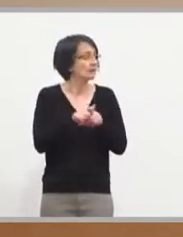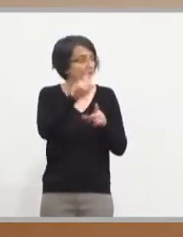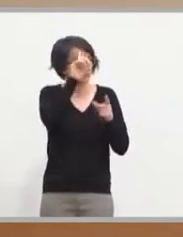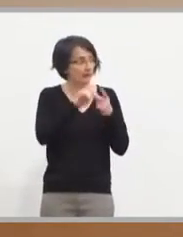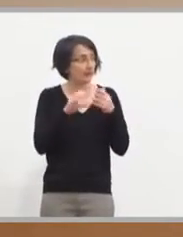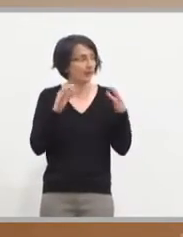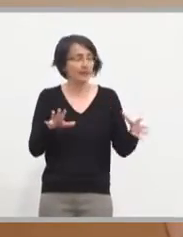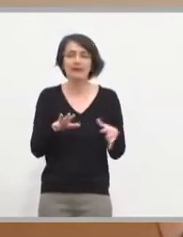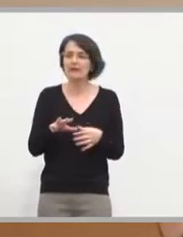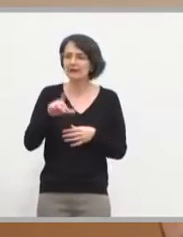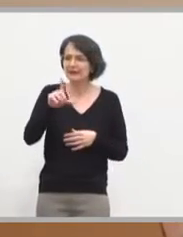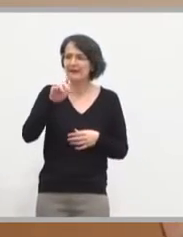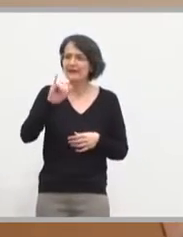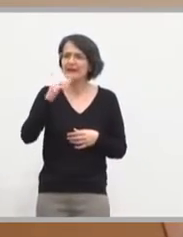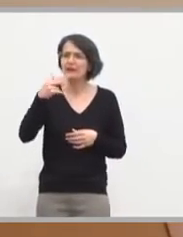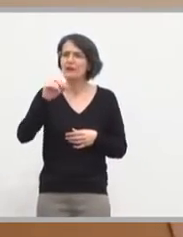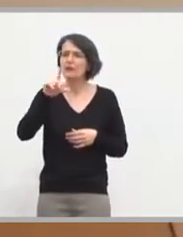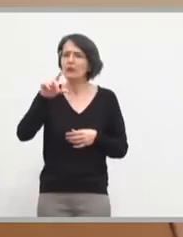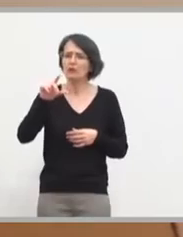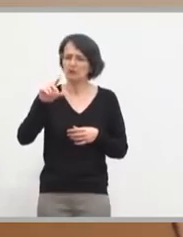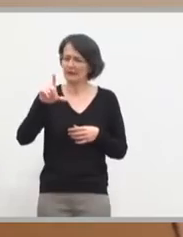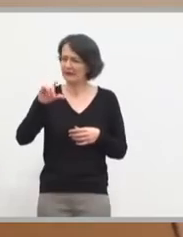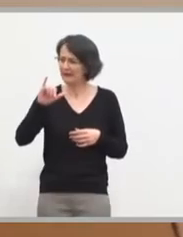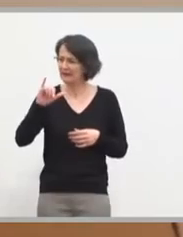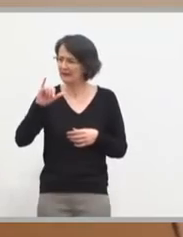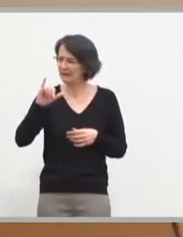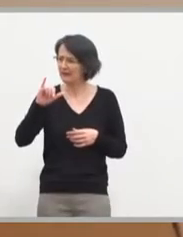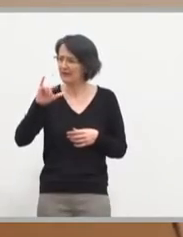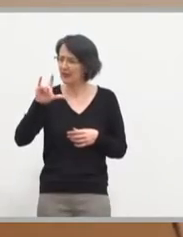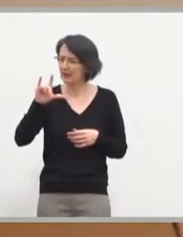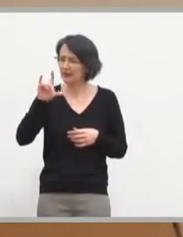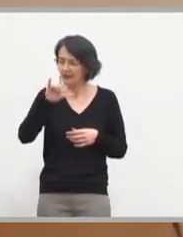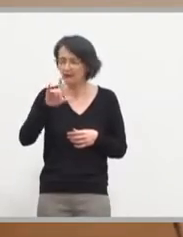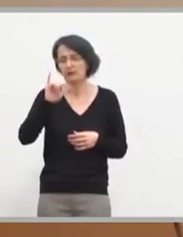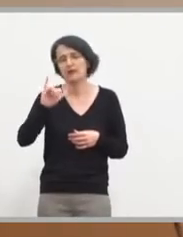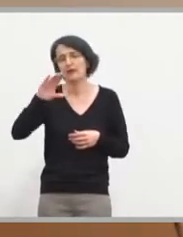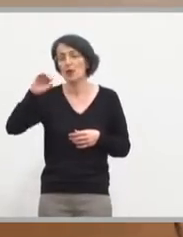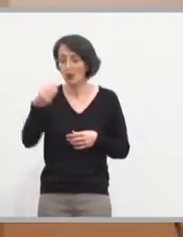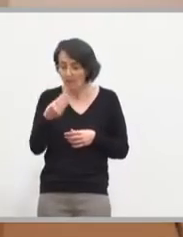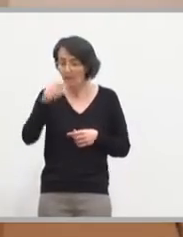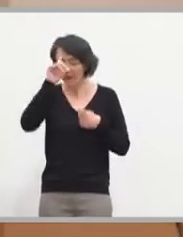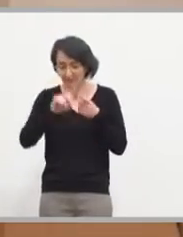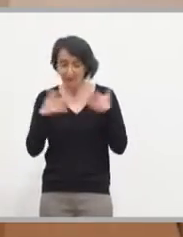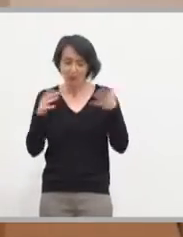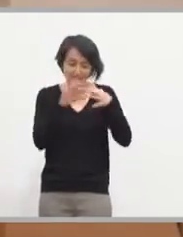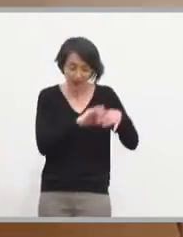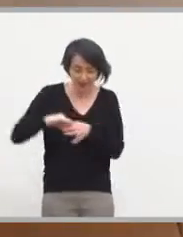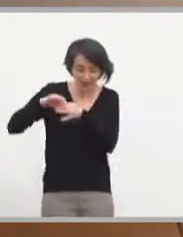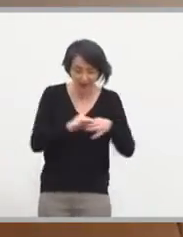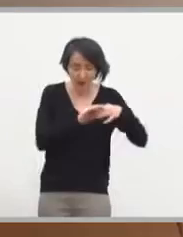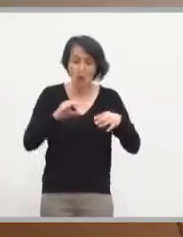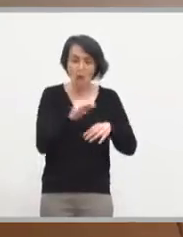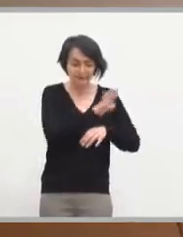LICOM, Monsieur Mour, la LICOM, ça fait 18 ans qu'on parle de la LICOM, la liaison intercommunale de l'ouest-montpellier. Cette LICOM dont on